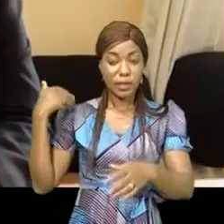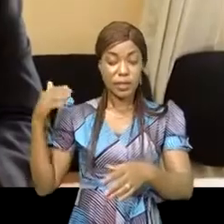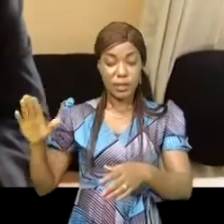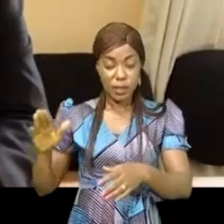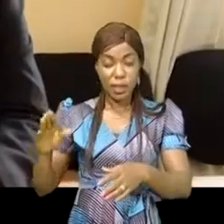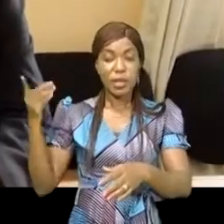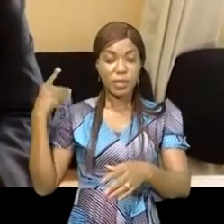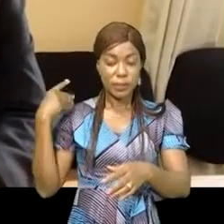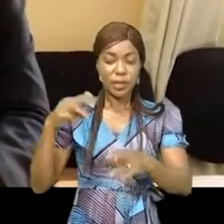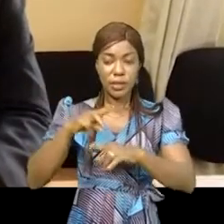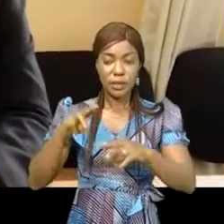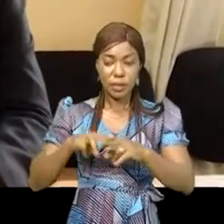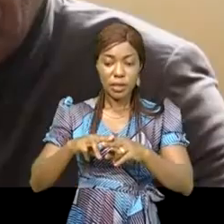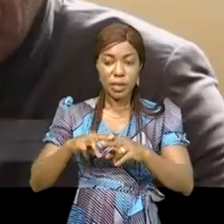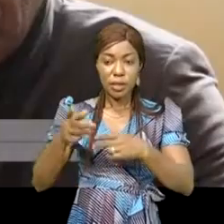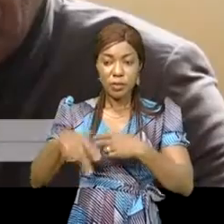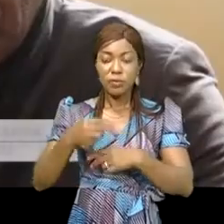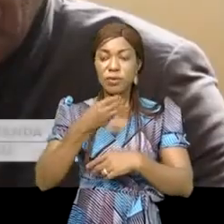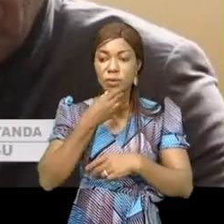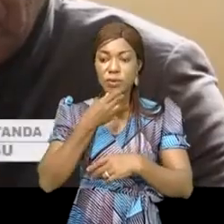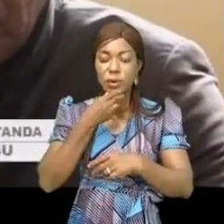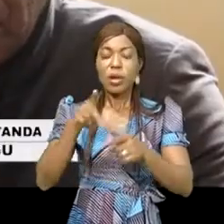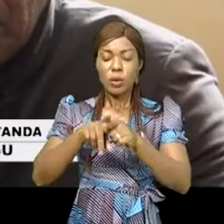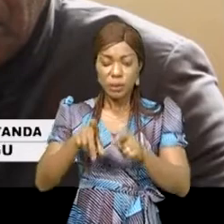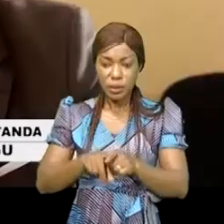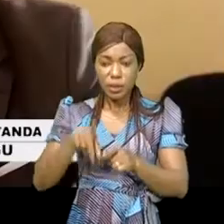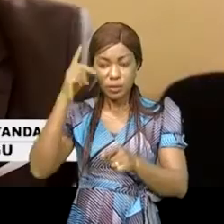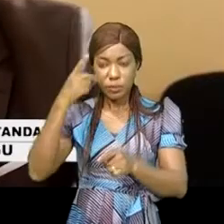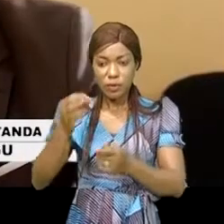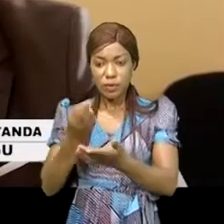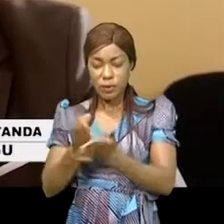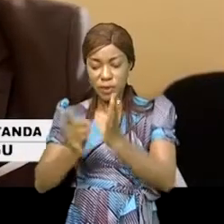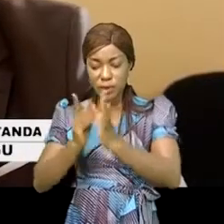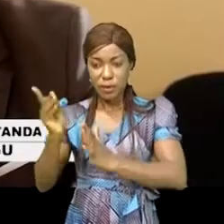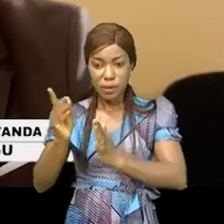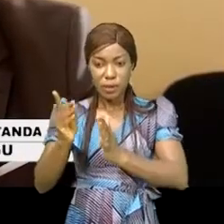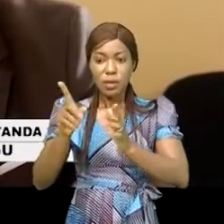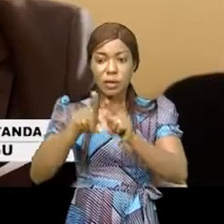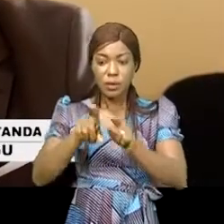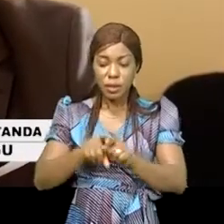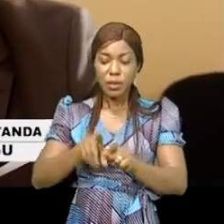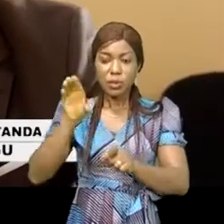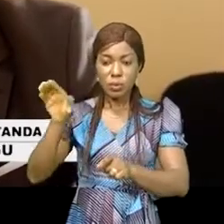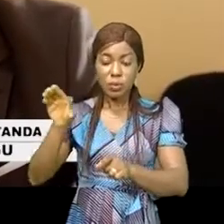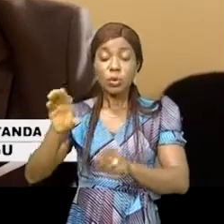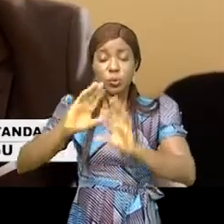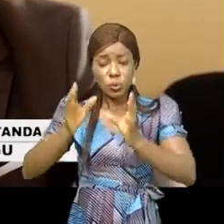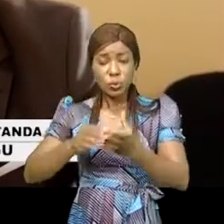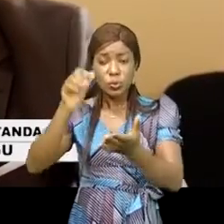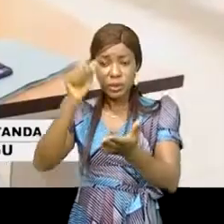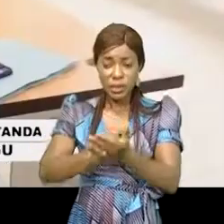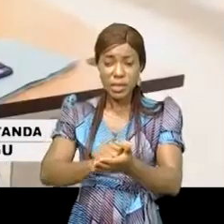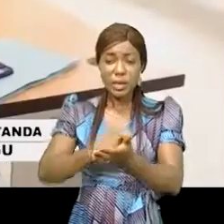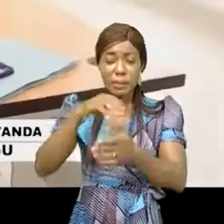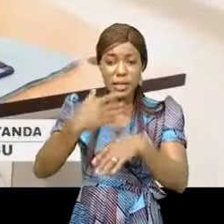Le député national de la province du Kassaï LIFODE, Institution financière de développement, Caritas Congo et le syndicaliste ont